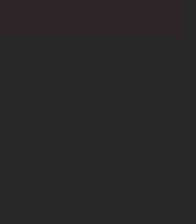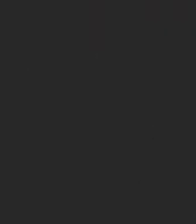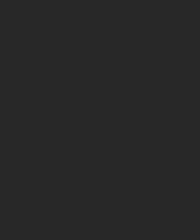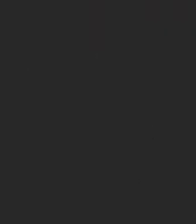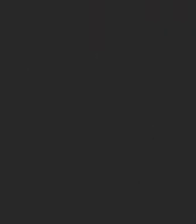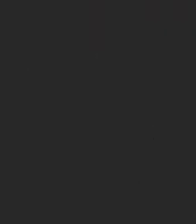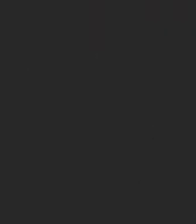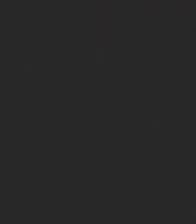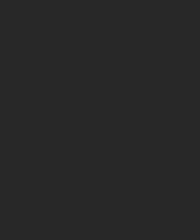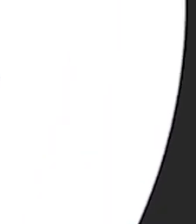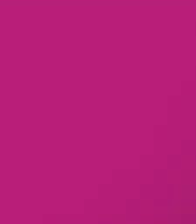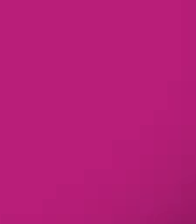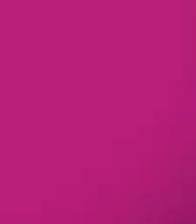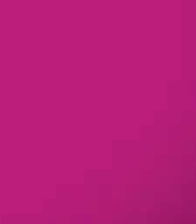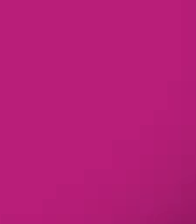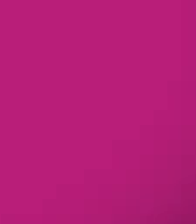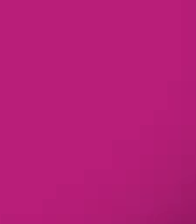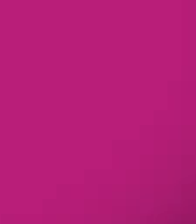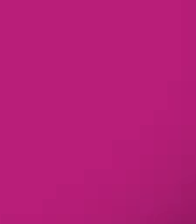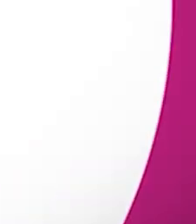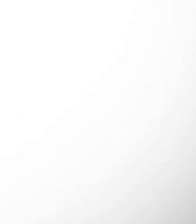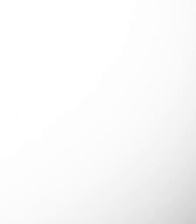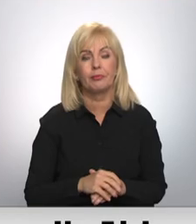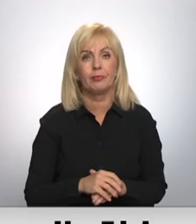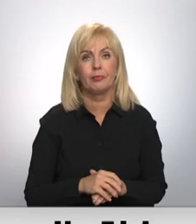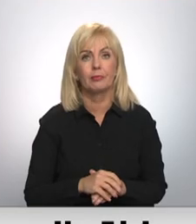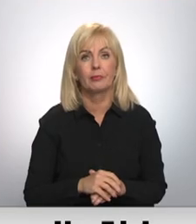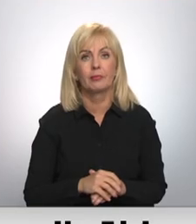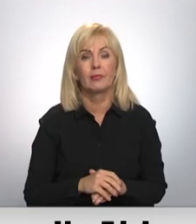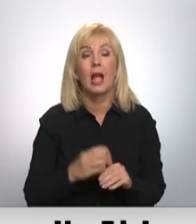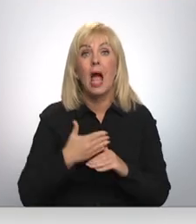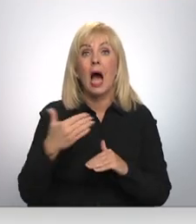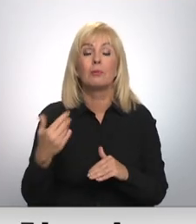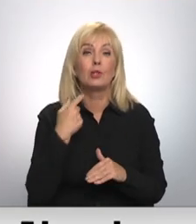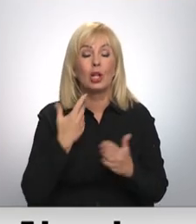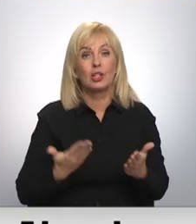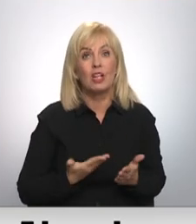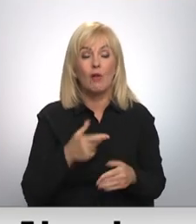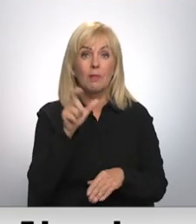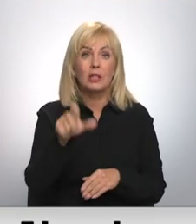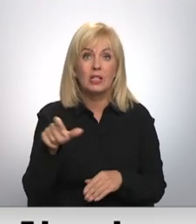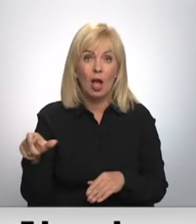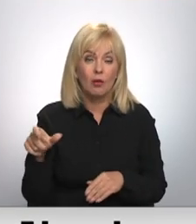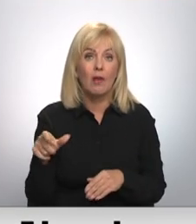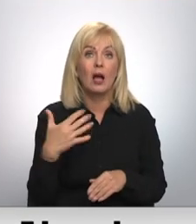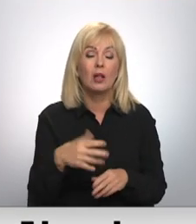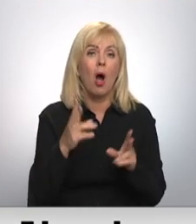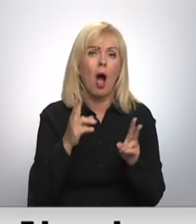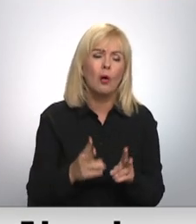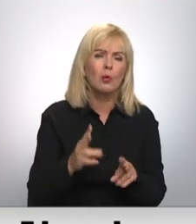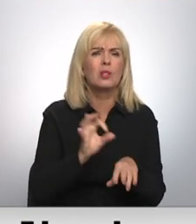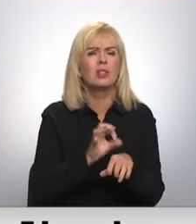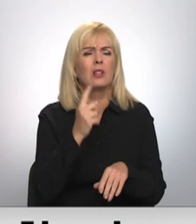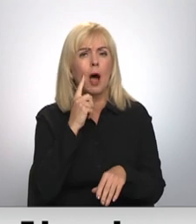Re! Viss ēters ir te! Arpus Rīgas dzīvojošiem cilvēkiem, kuriem ir akūta zobu